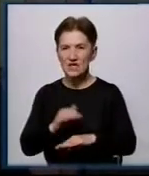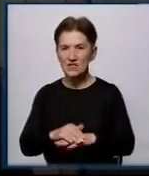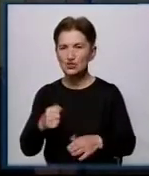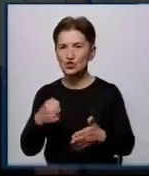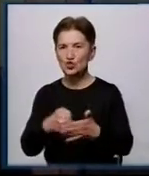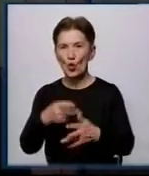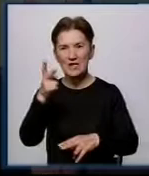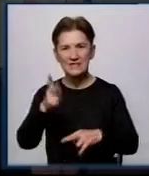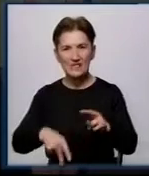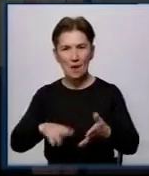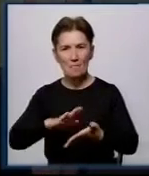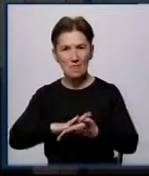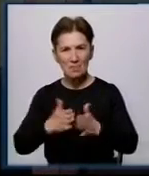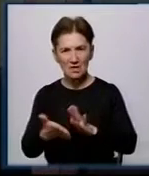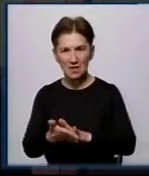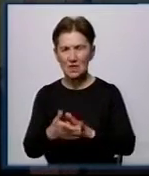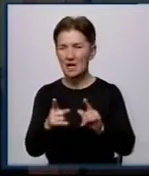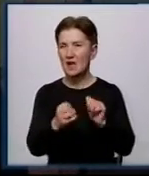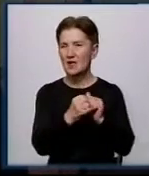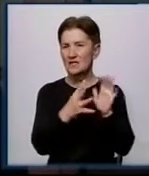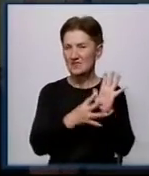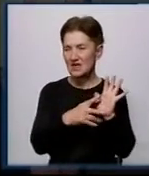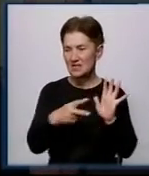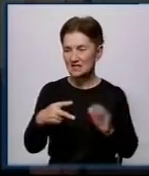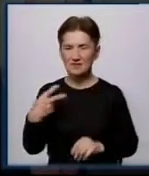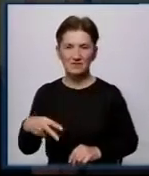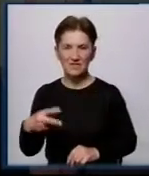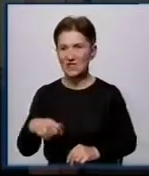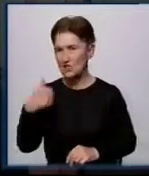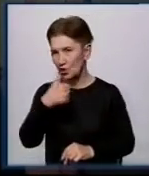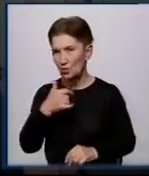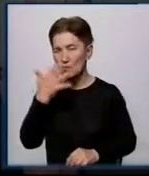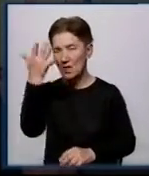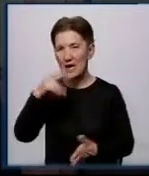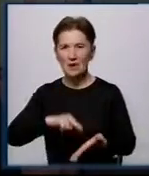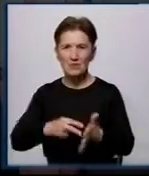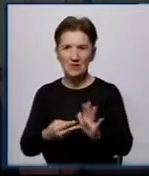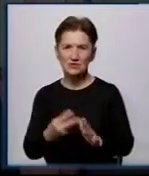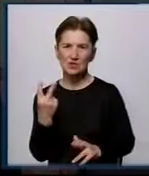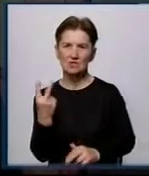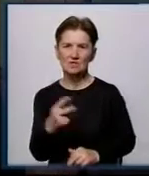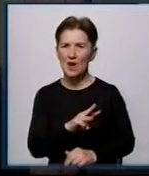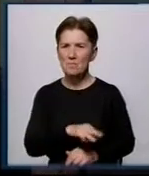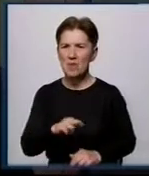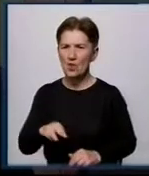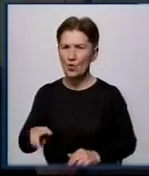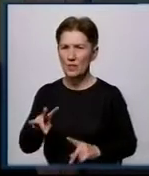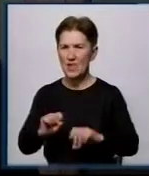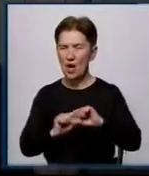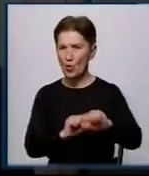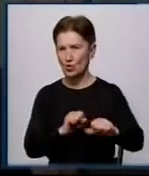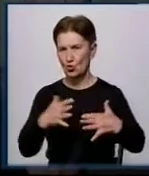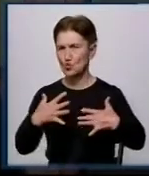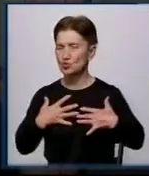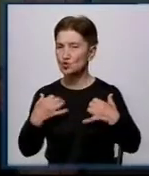меморандуму, це 19-20 роки, планується ще 2 мільйона 200 – це на охорону здоров'я,